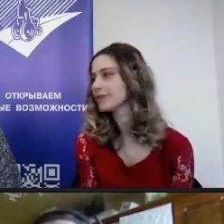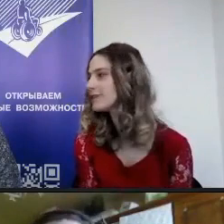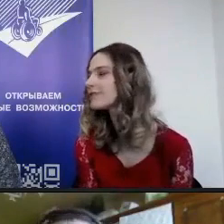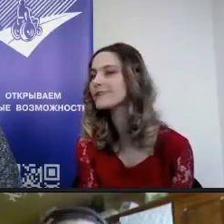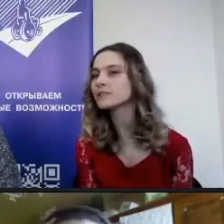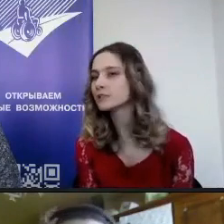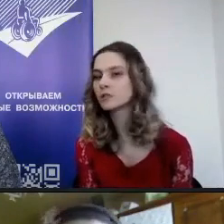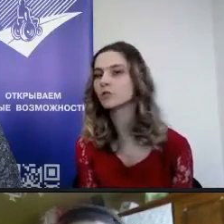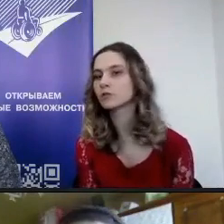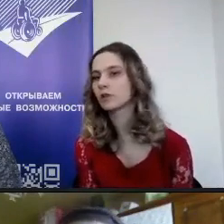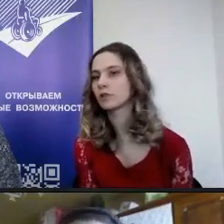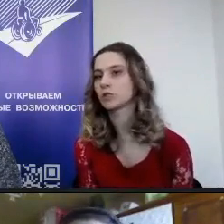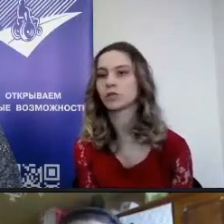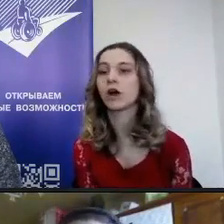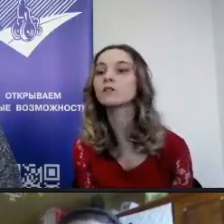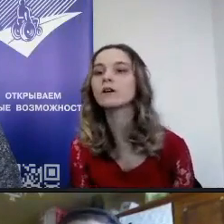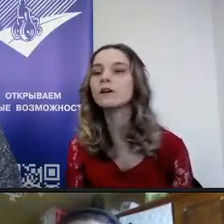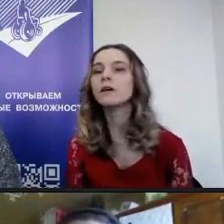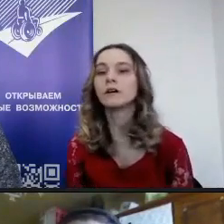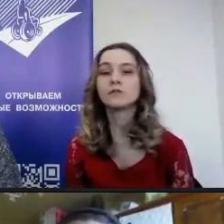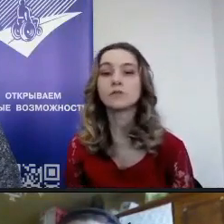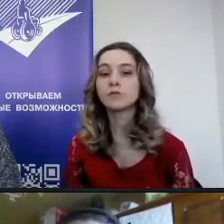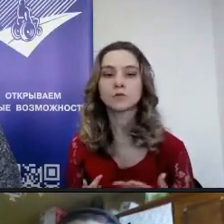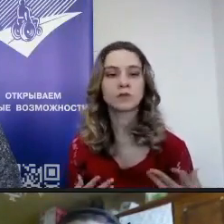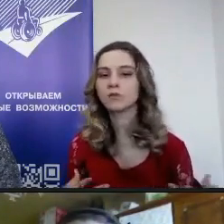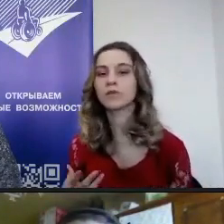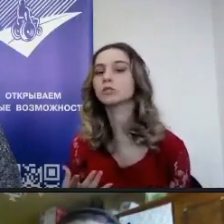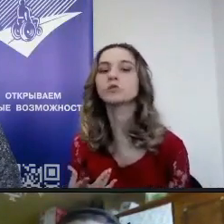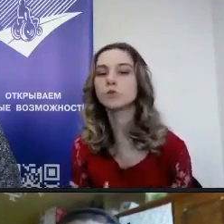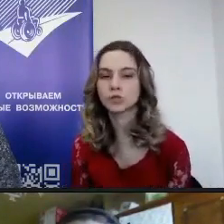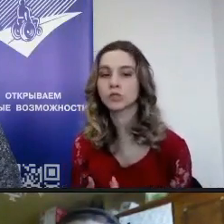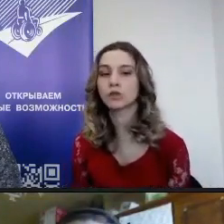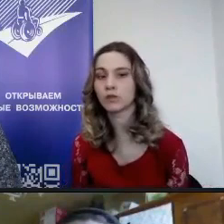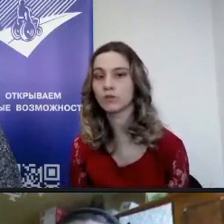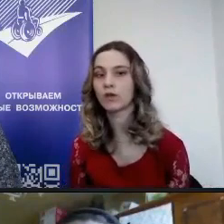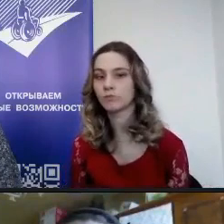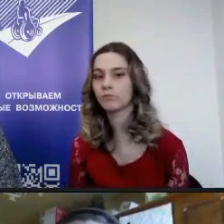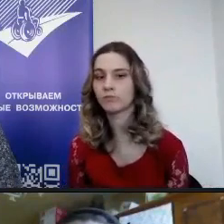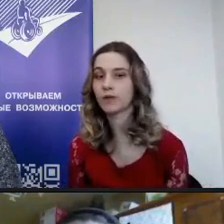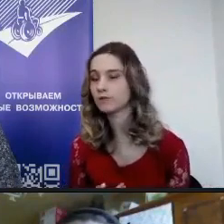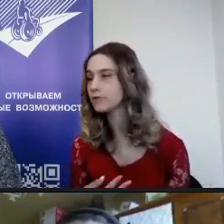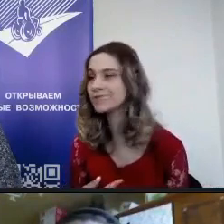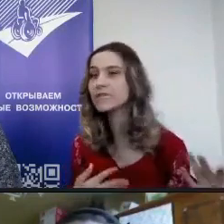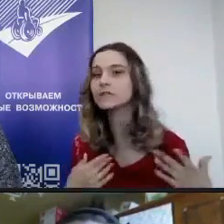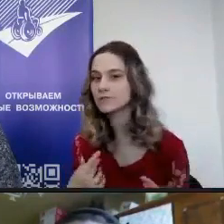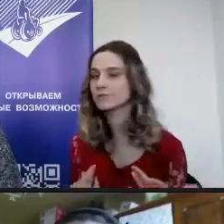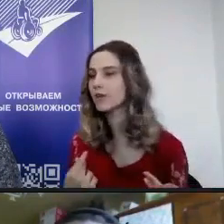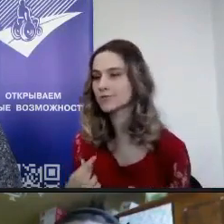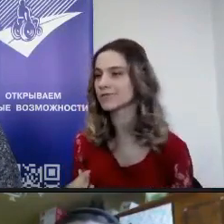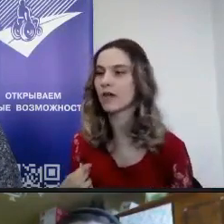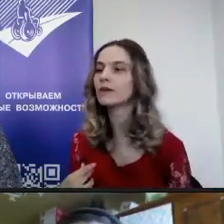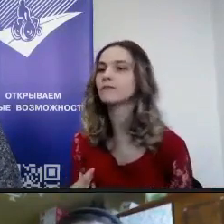-то звонила, что-то решала, ну, вот к удачу может она меня отвезти,